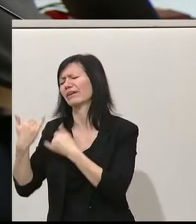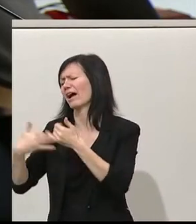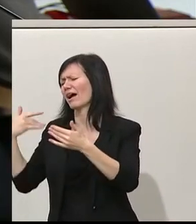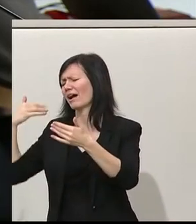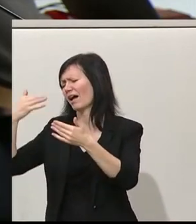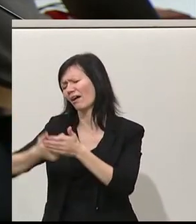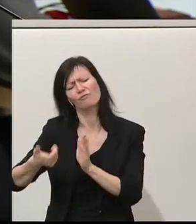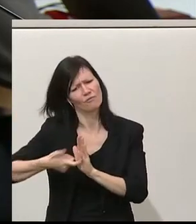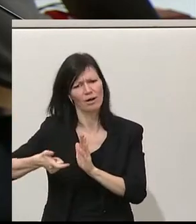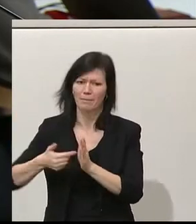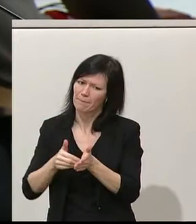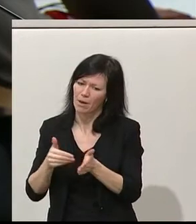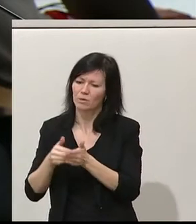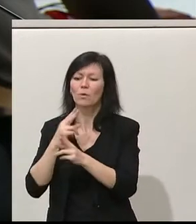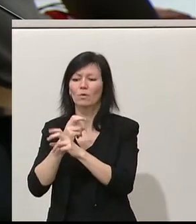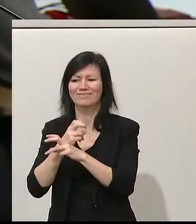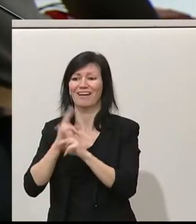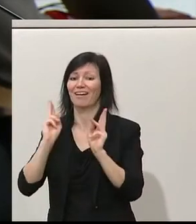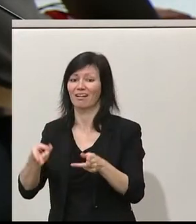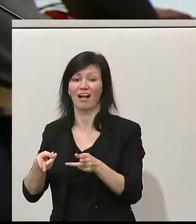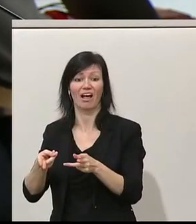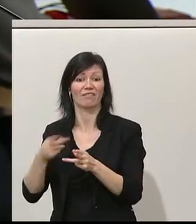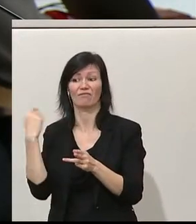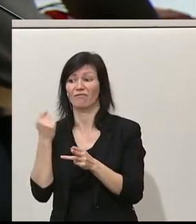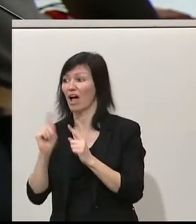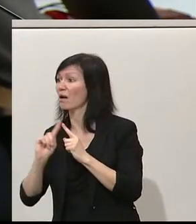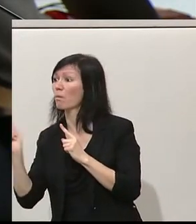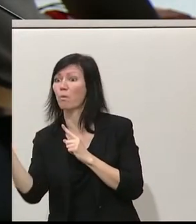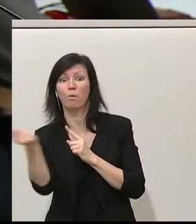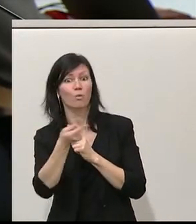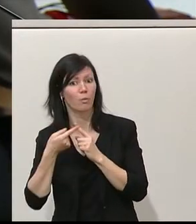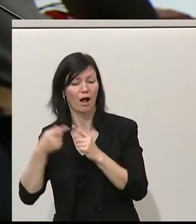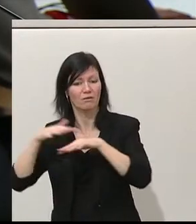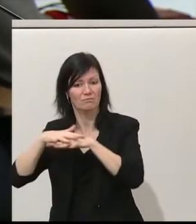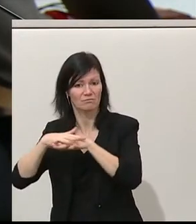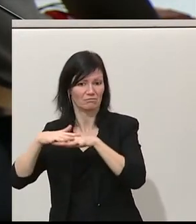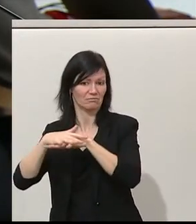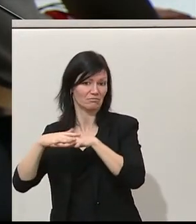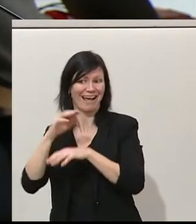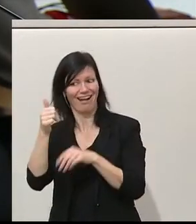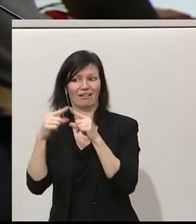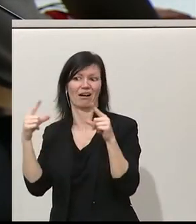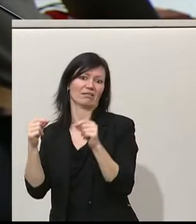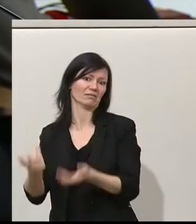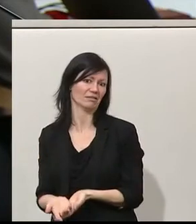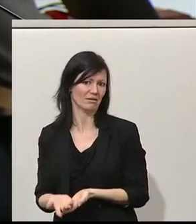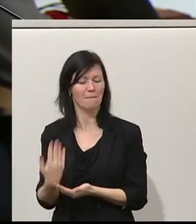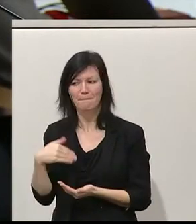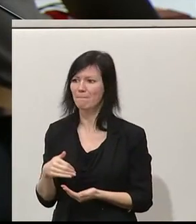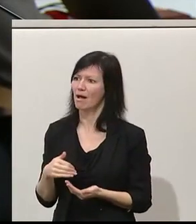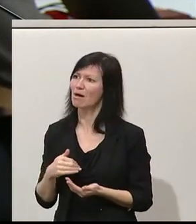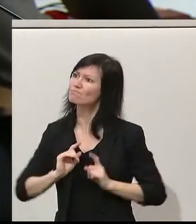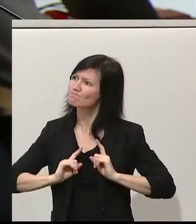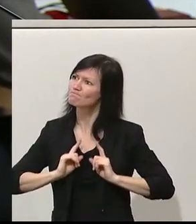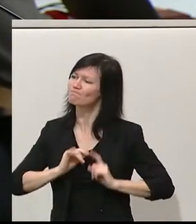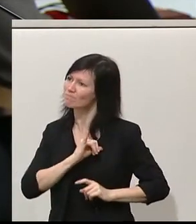auch umsetzen und damit den öffentlichen Verkehr in Österreich noch deutlich attraktiver machen. Wir